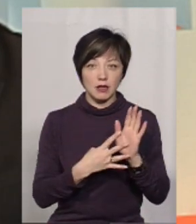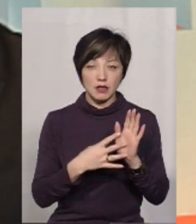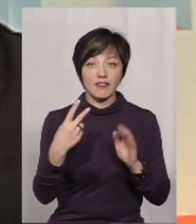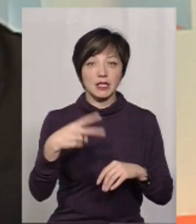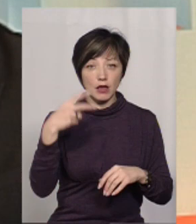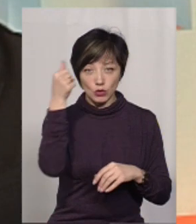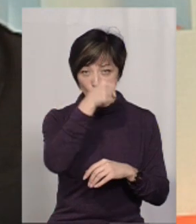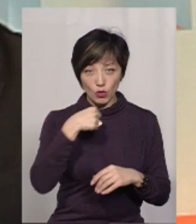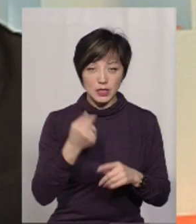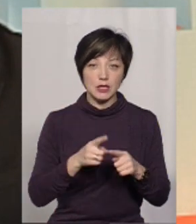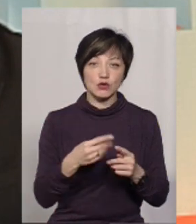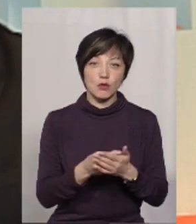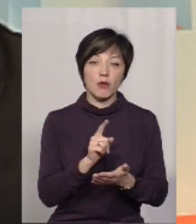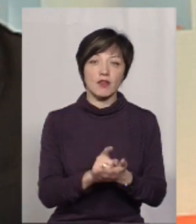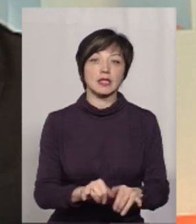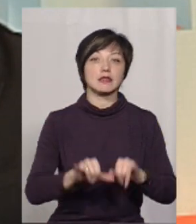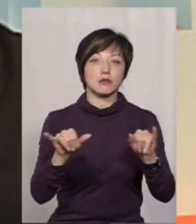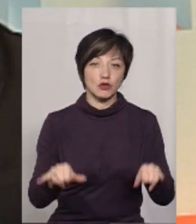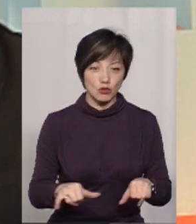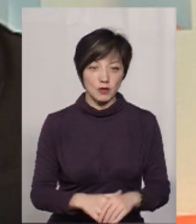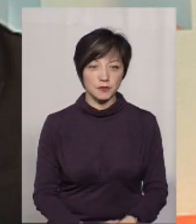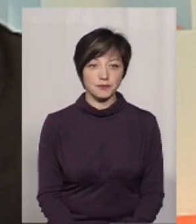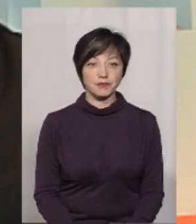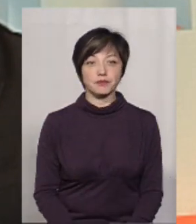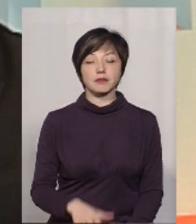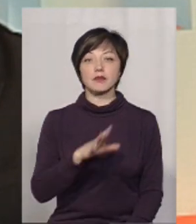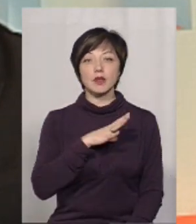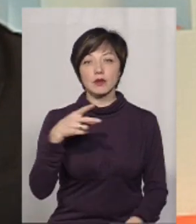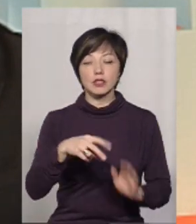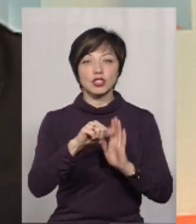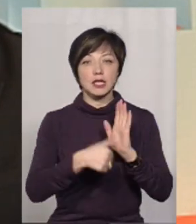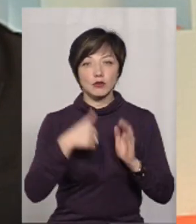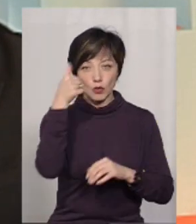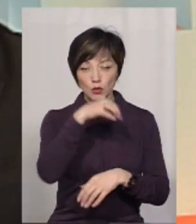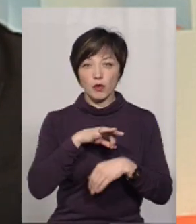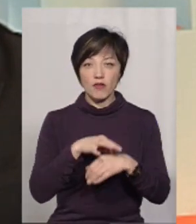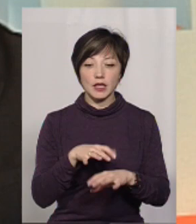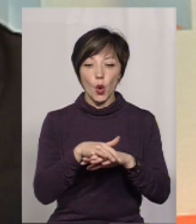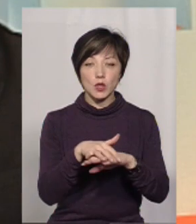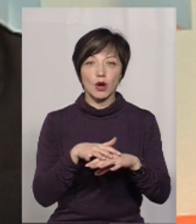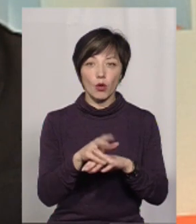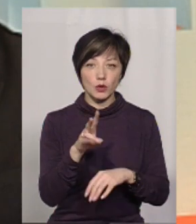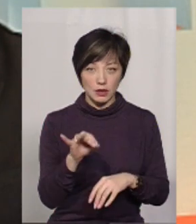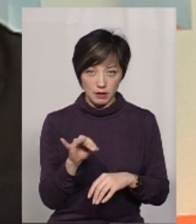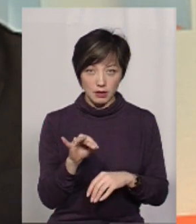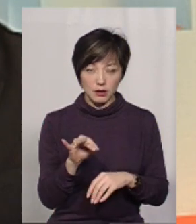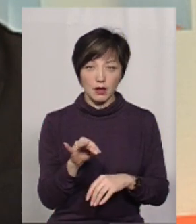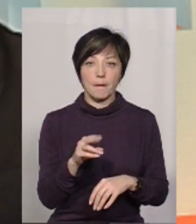-2020 року ця сума повинна збільшуватися. Були в 2016 році проведені розрахунки